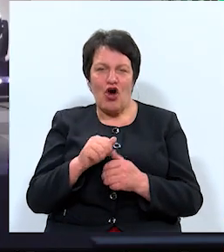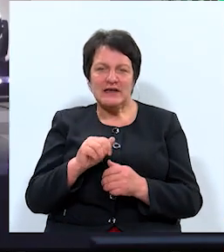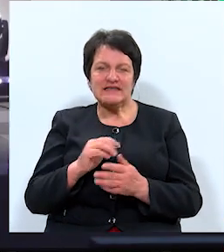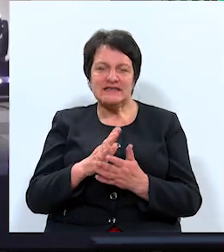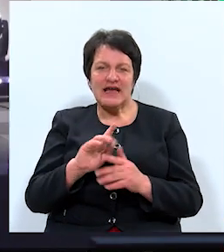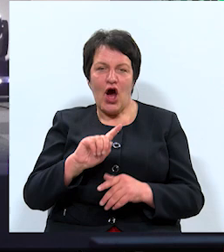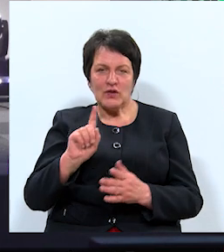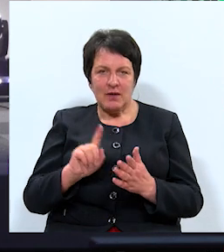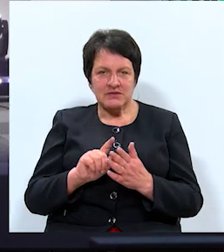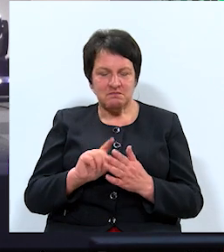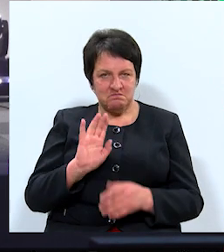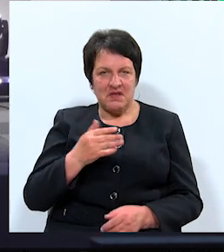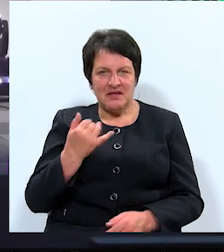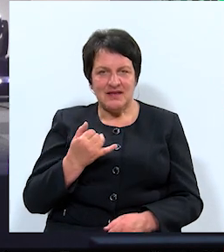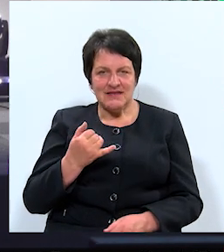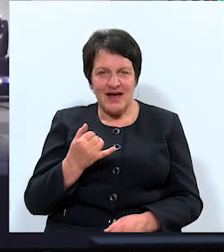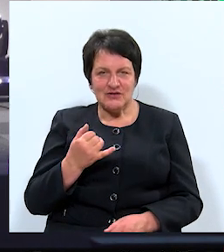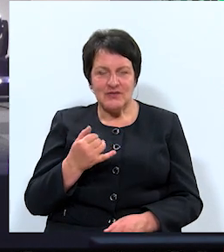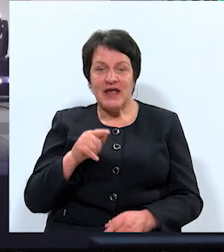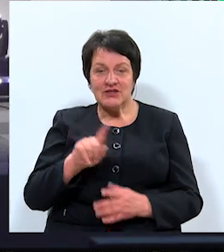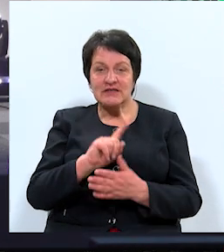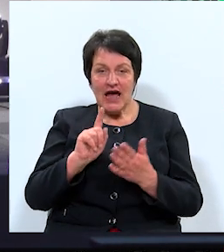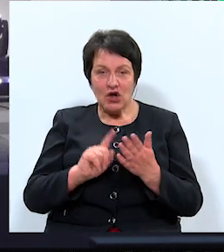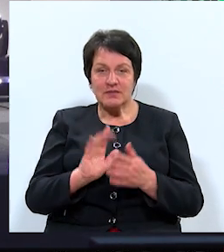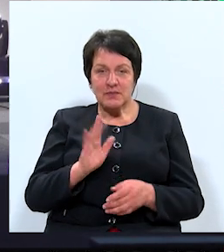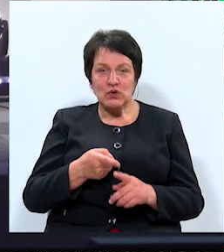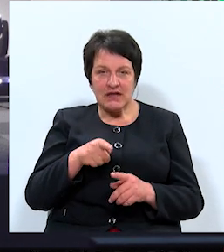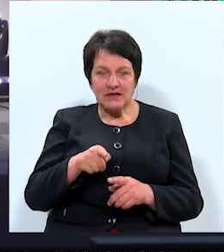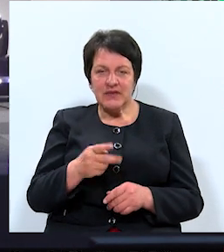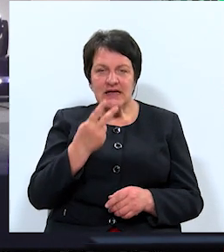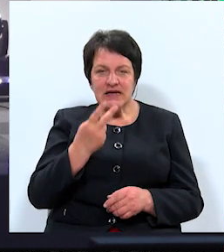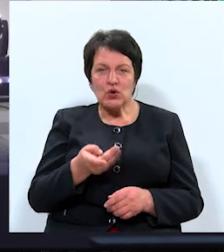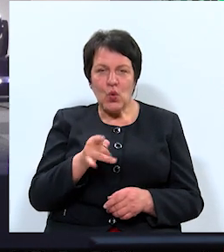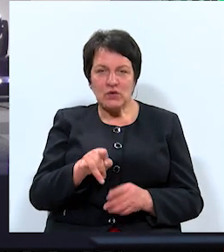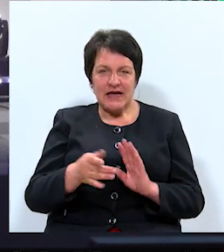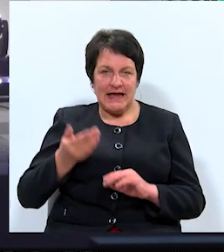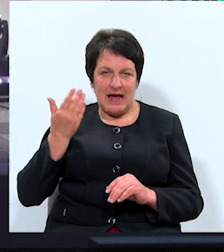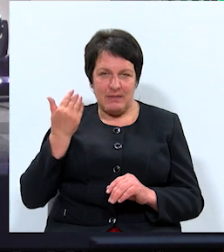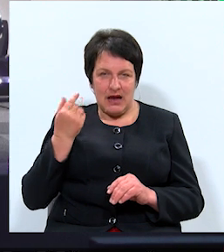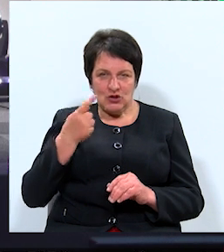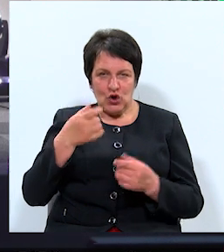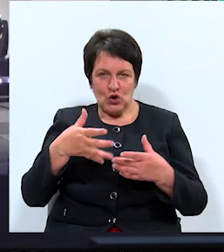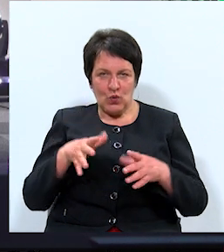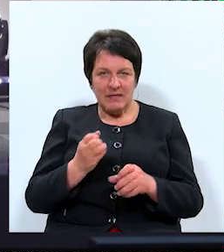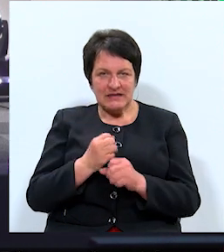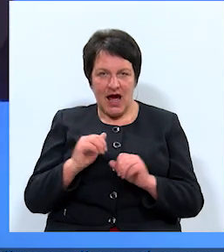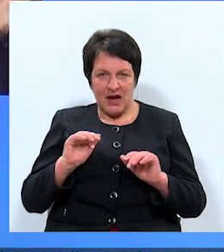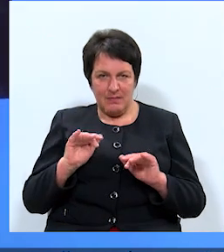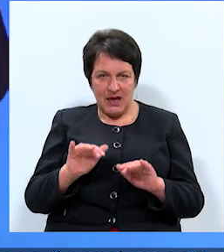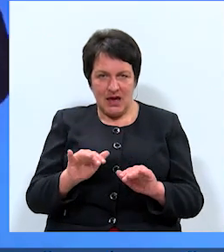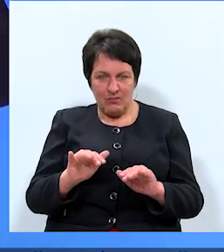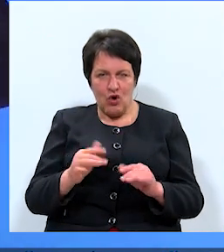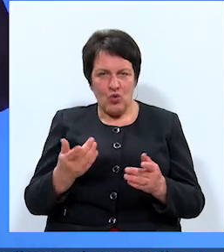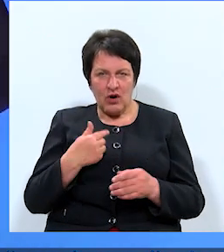Un šis jautājums… Intrīdējoši. Jā, šis jautājums būs tāds. Skatoties uz iepriekšējo domes darbība, kur